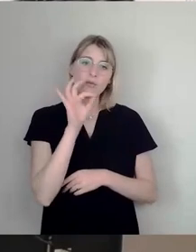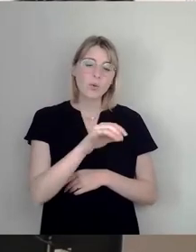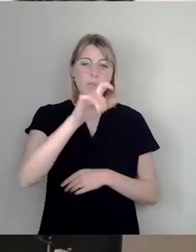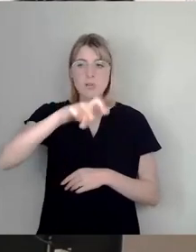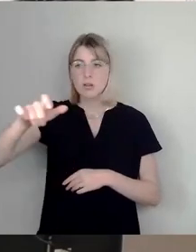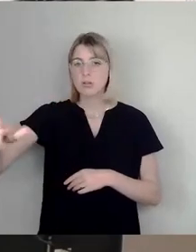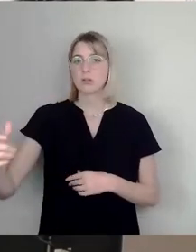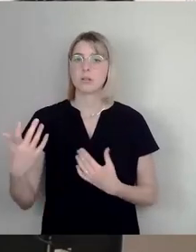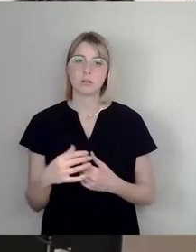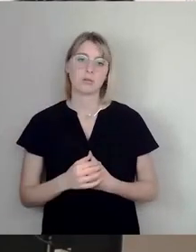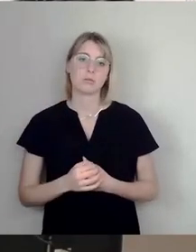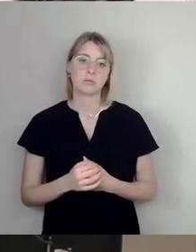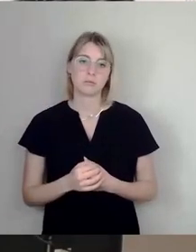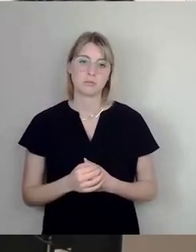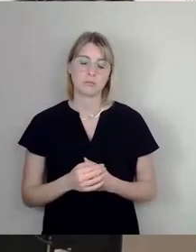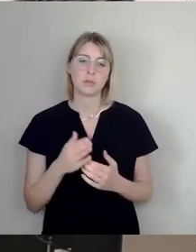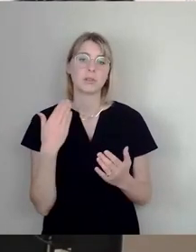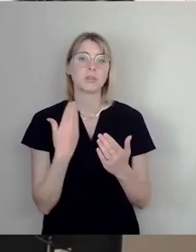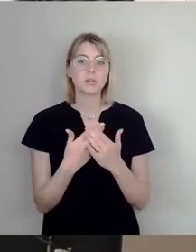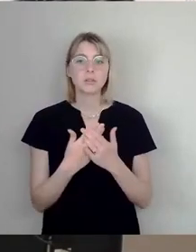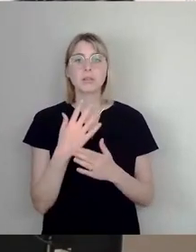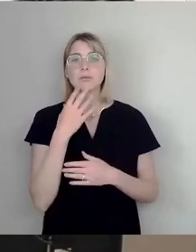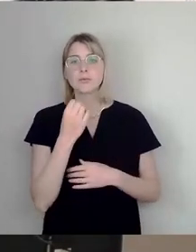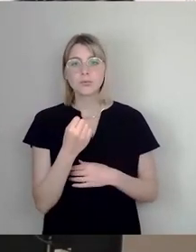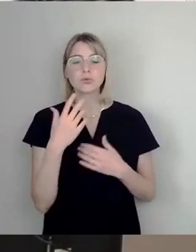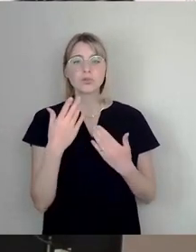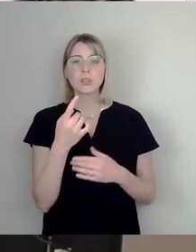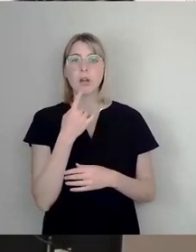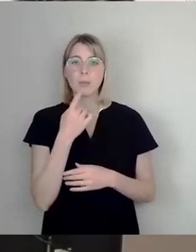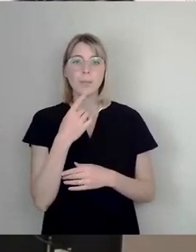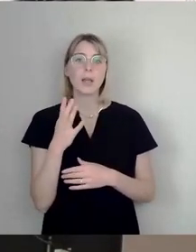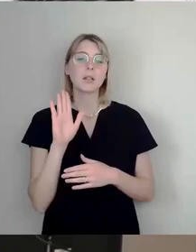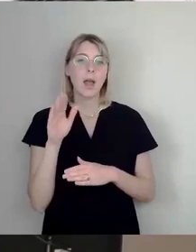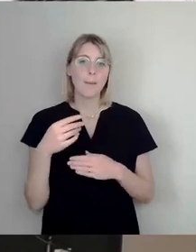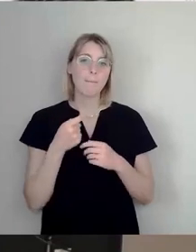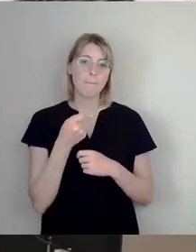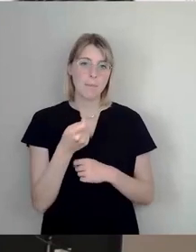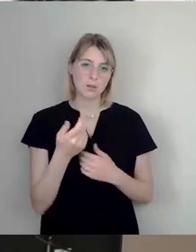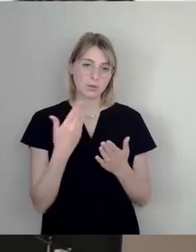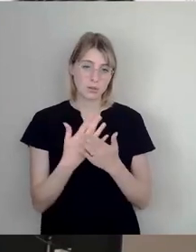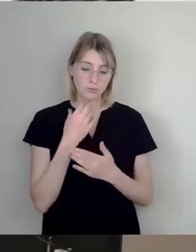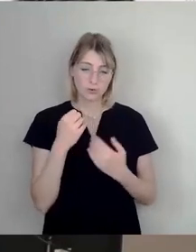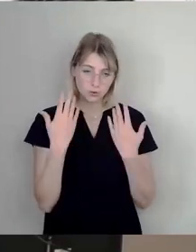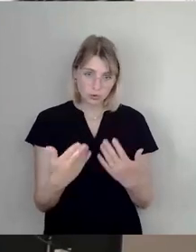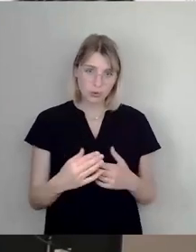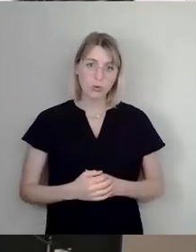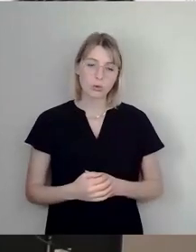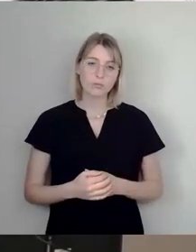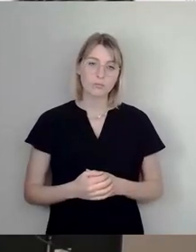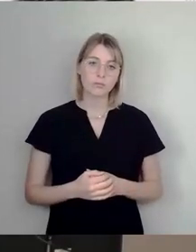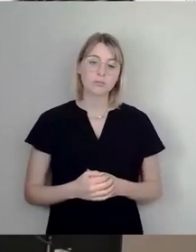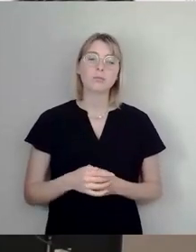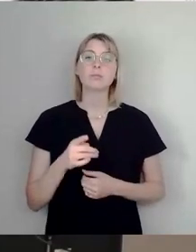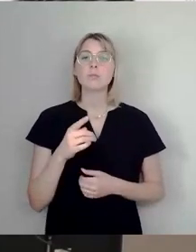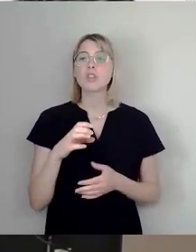wird. Und deswegen wollten wir gerne, dass dieses Objekt abgemietet wurde. Das wurde natürlich hier vonseiten der Stadträte